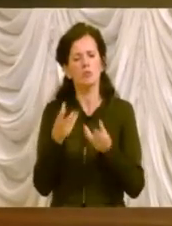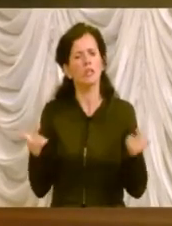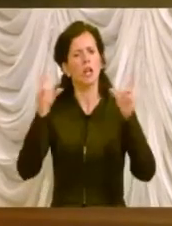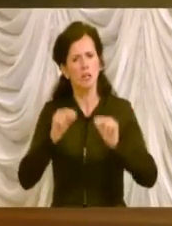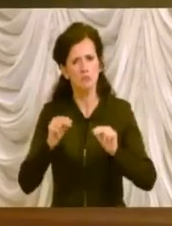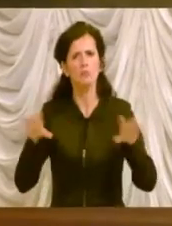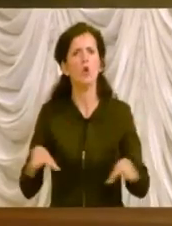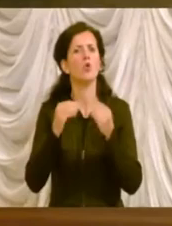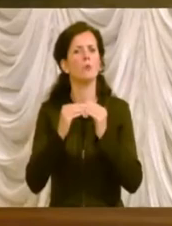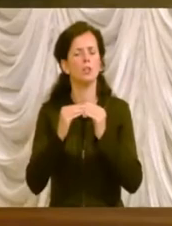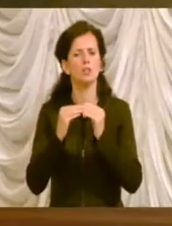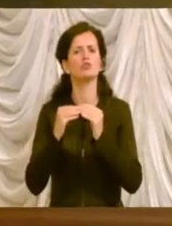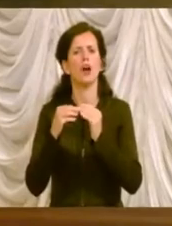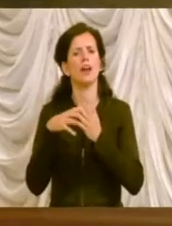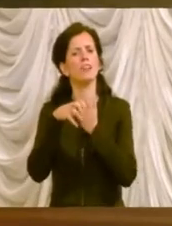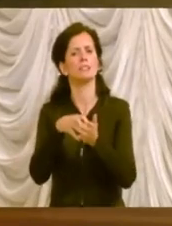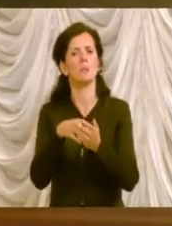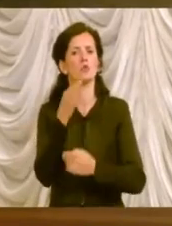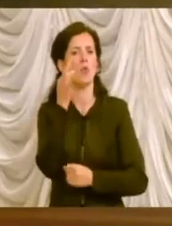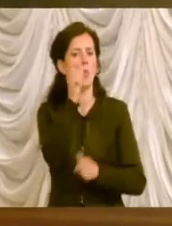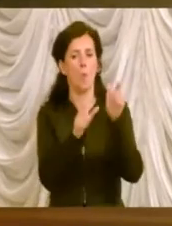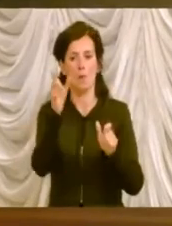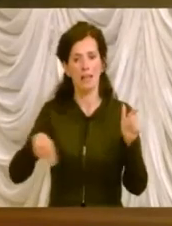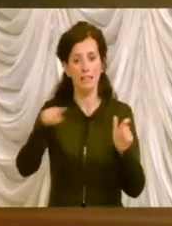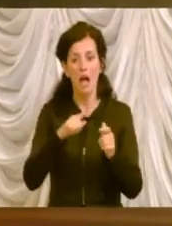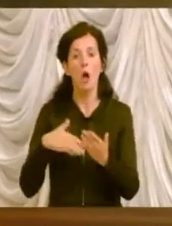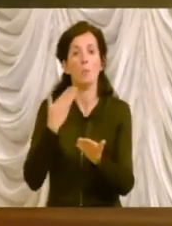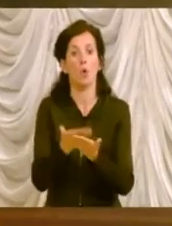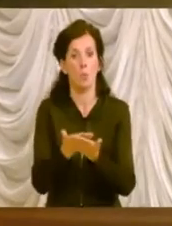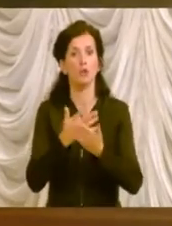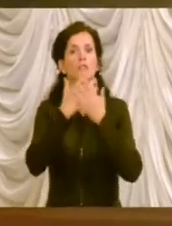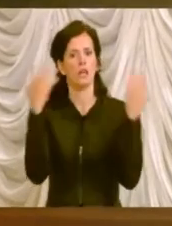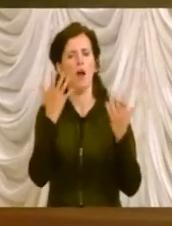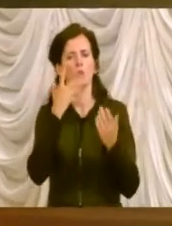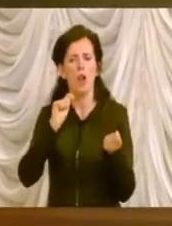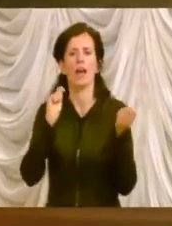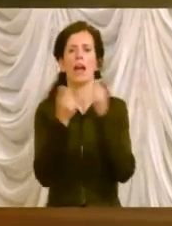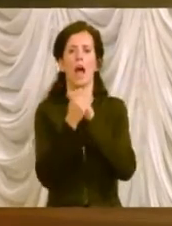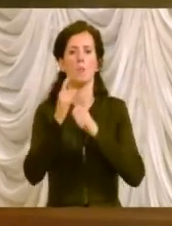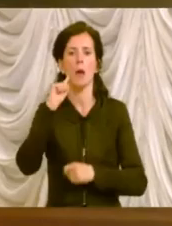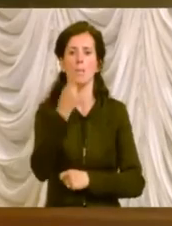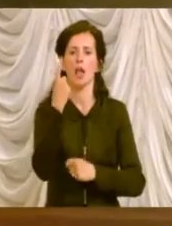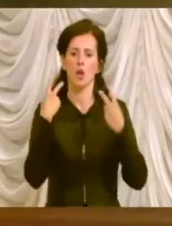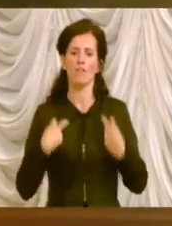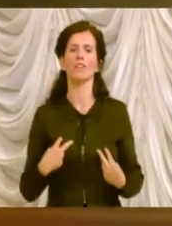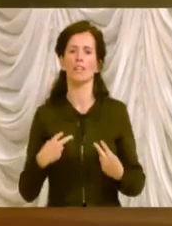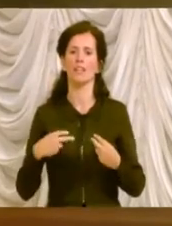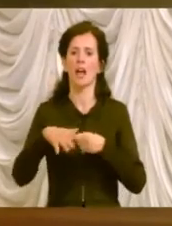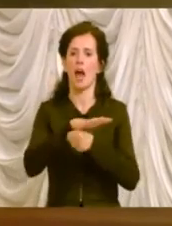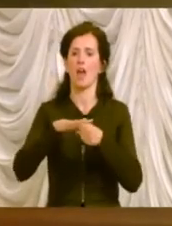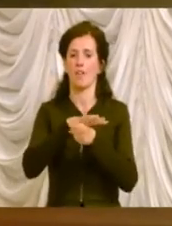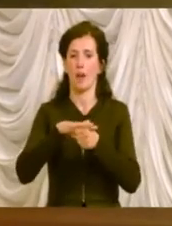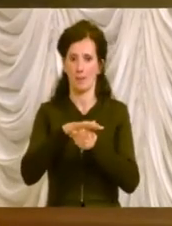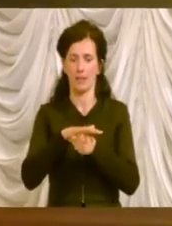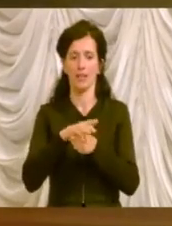con proposte chiare che vogliono cambiare in meglio la vita delle nostre famiglie, quindi l'assegno universale